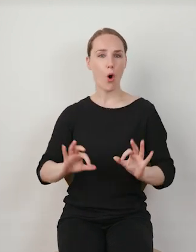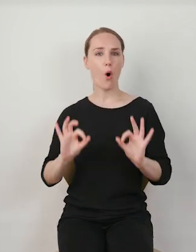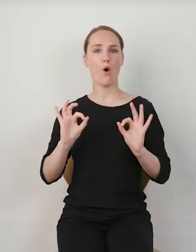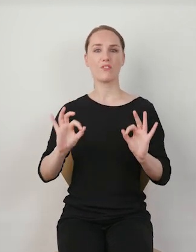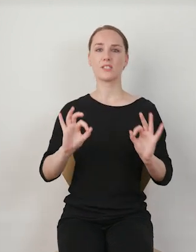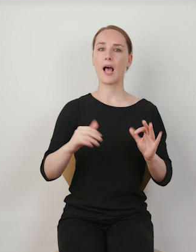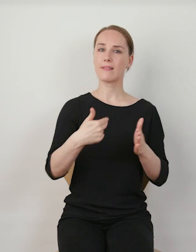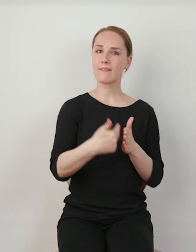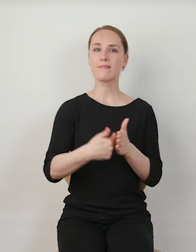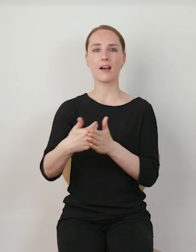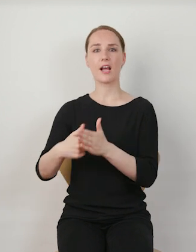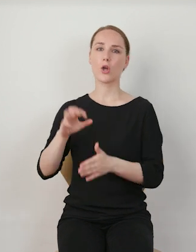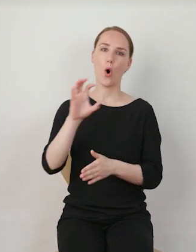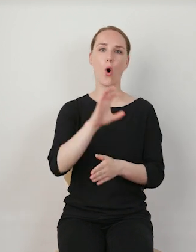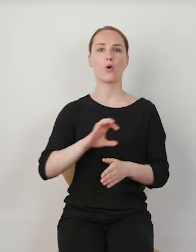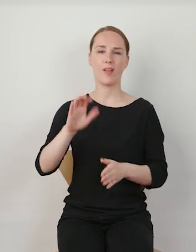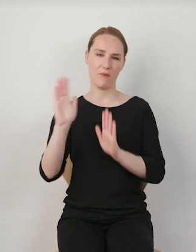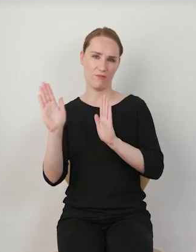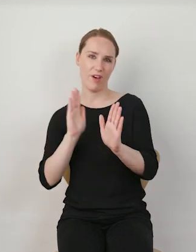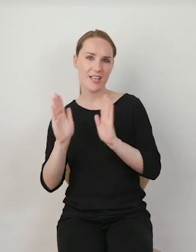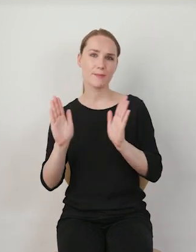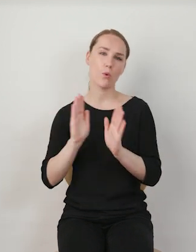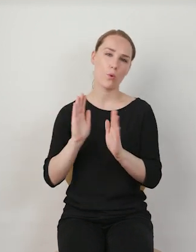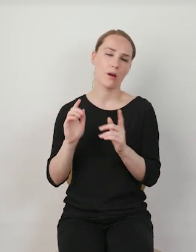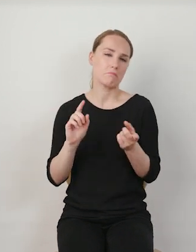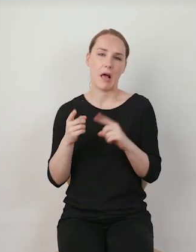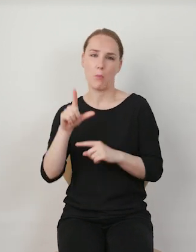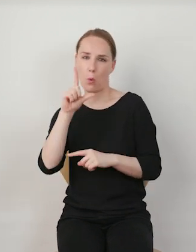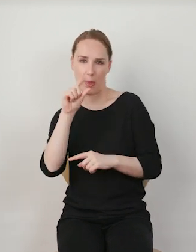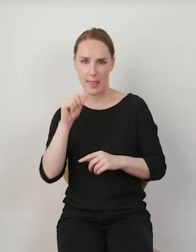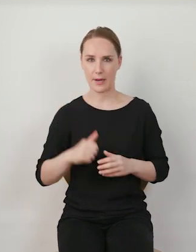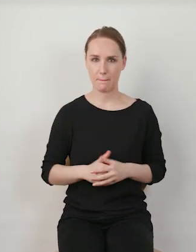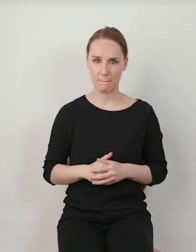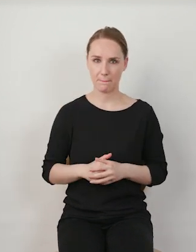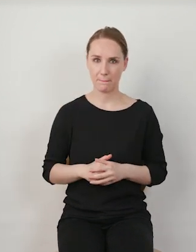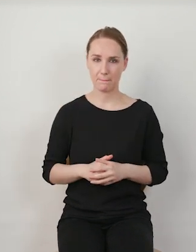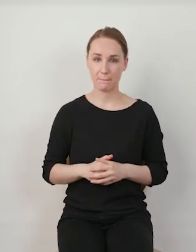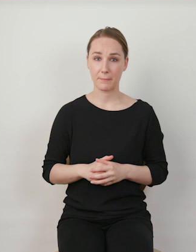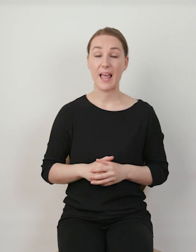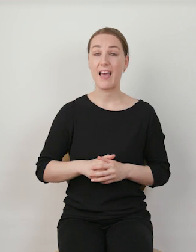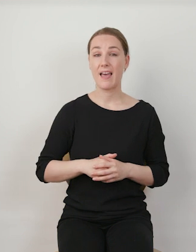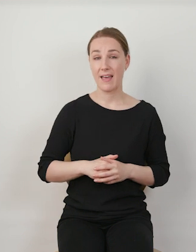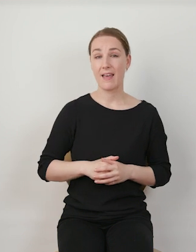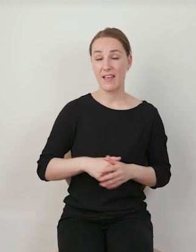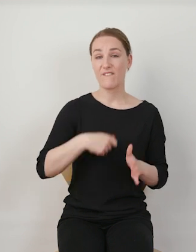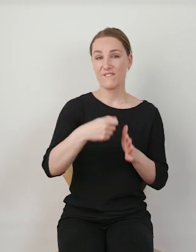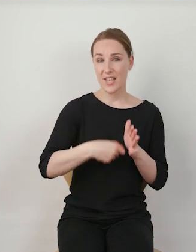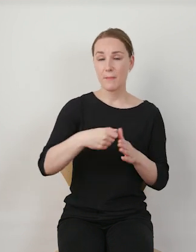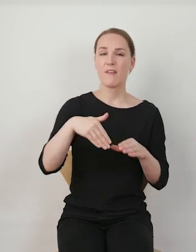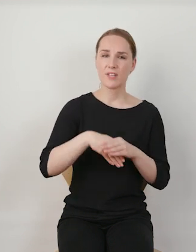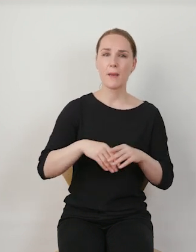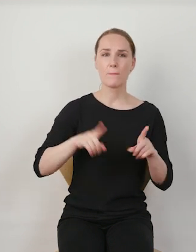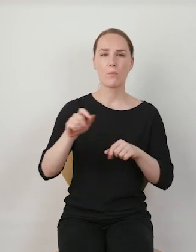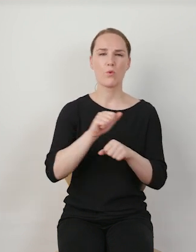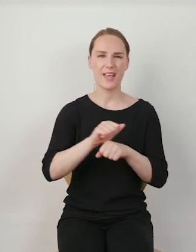zwykliśmy oglądać na Facebooku bądź też na Twitterze. Czasami w tych nagraniach może się pojawić